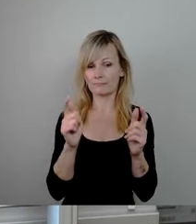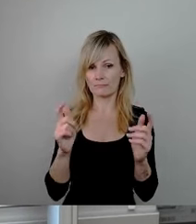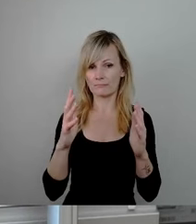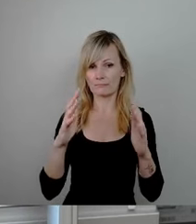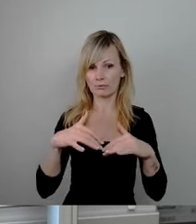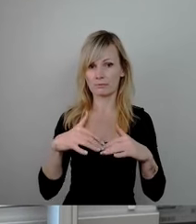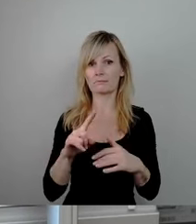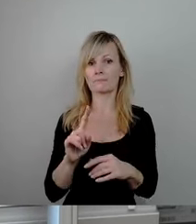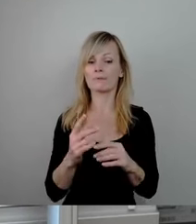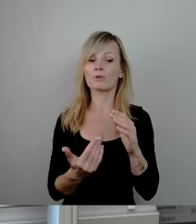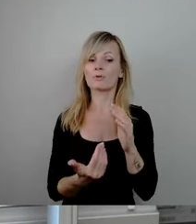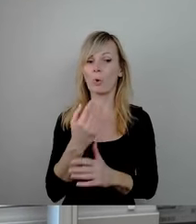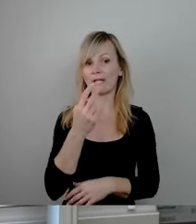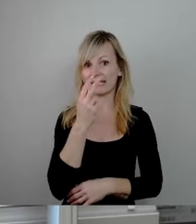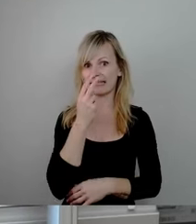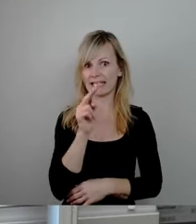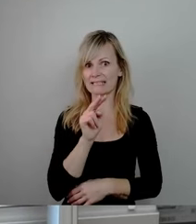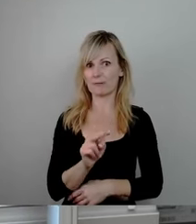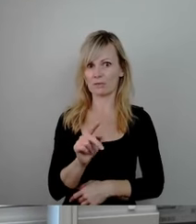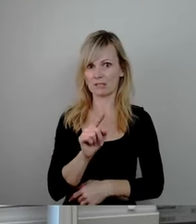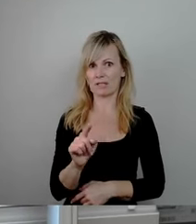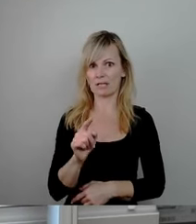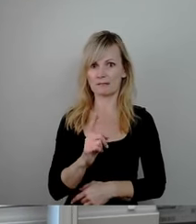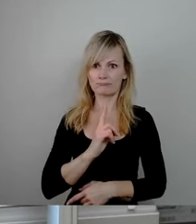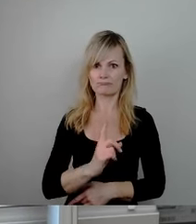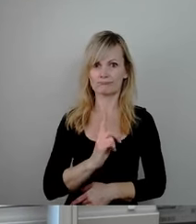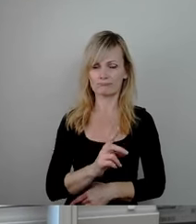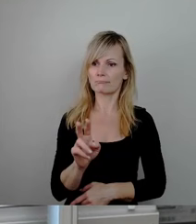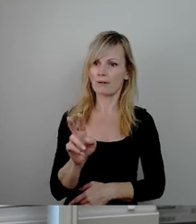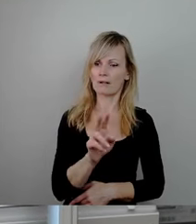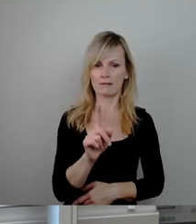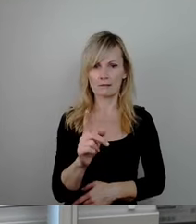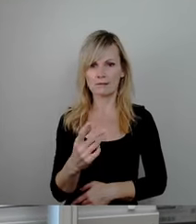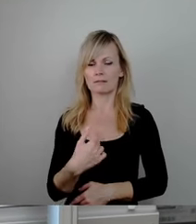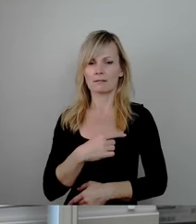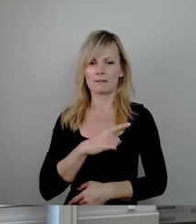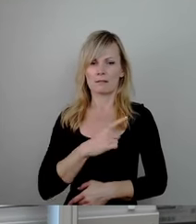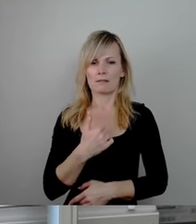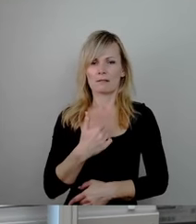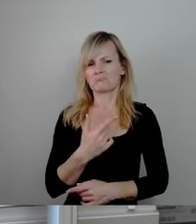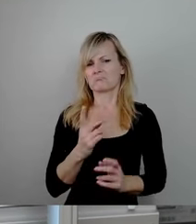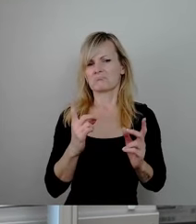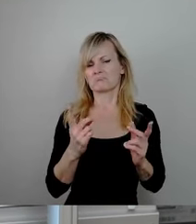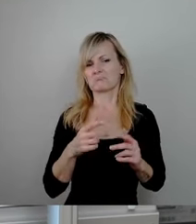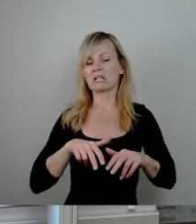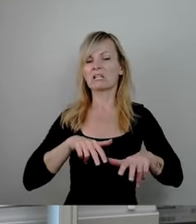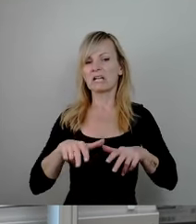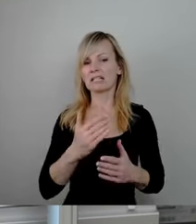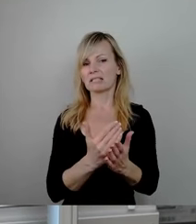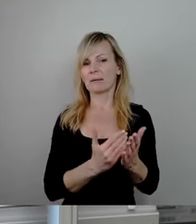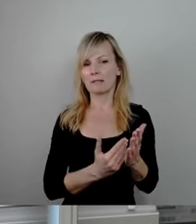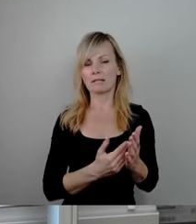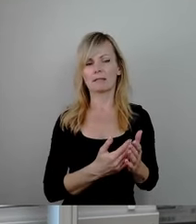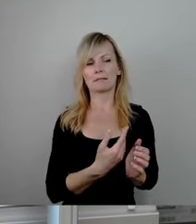Sehenswürdigkeit der Stadt Dresden darstellt. Was ich an meinen eigenen Mandanten beantrage, die bei mir Gerichtstermine wahrnehmen oder